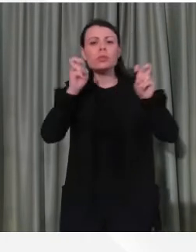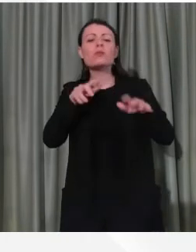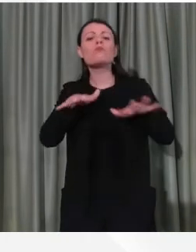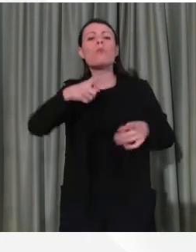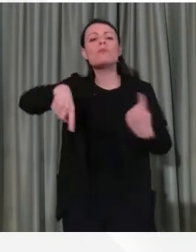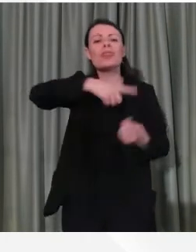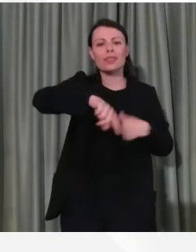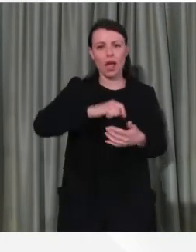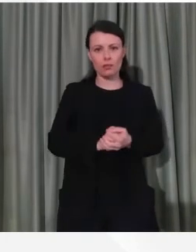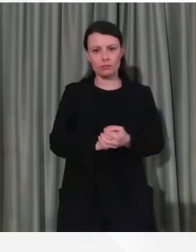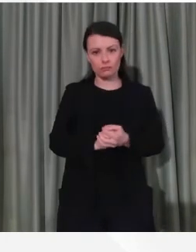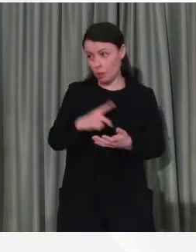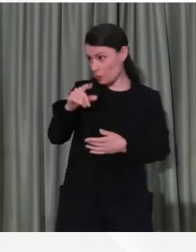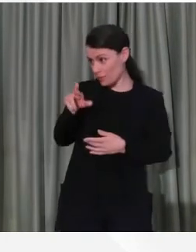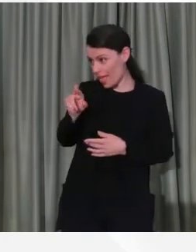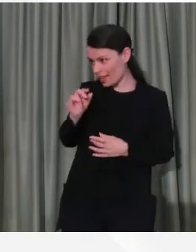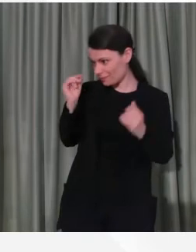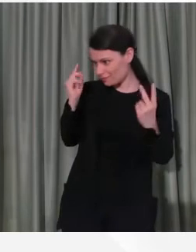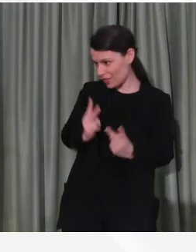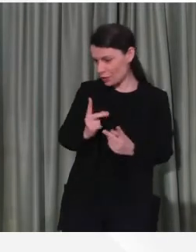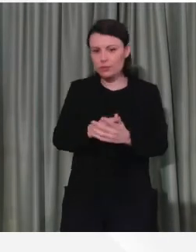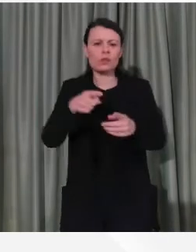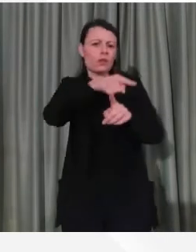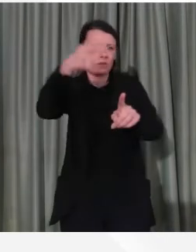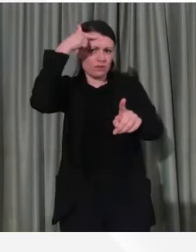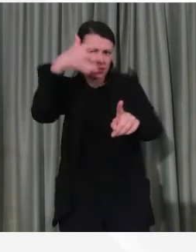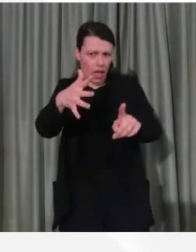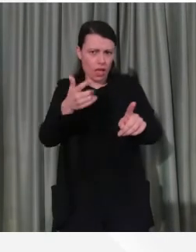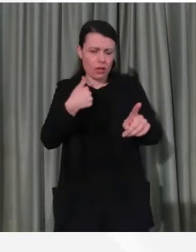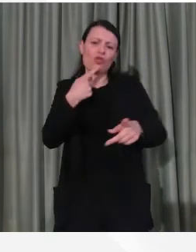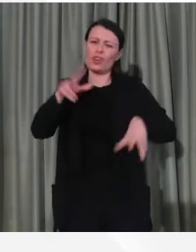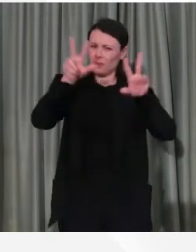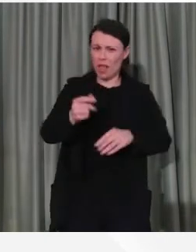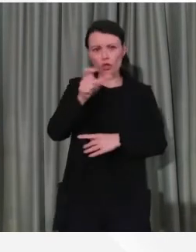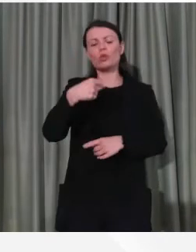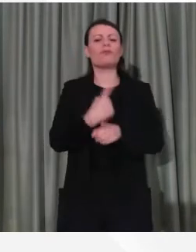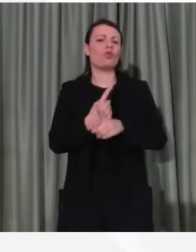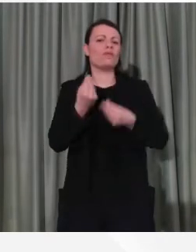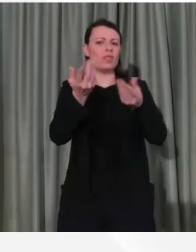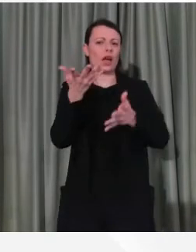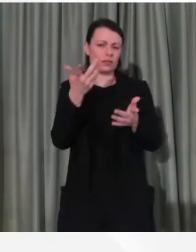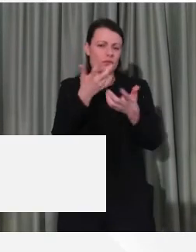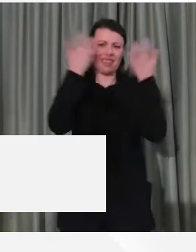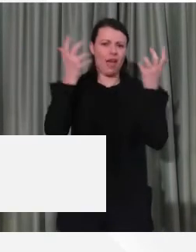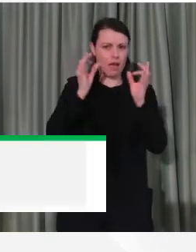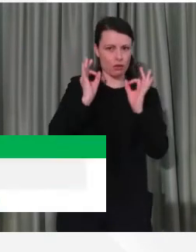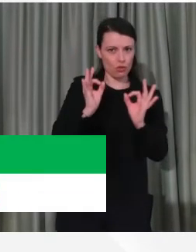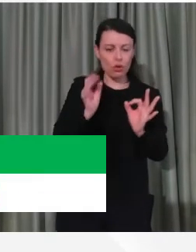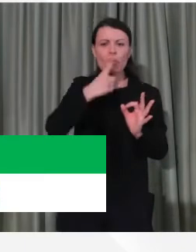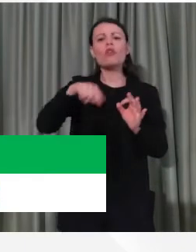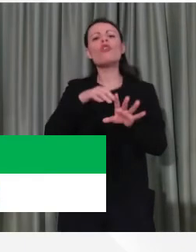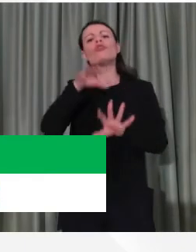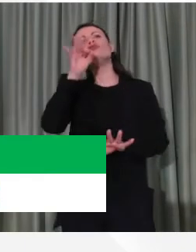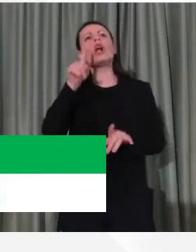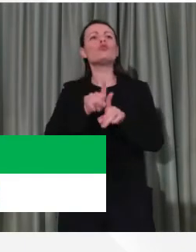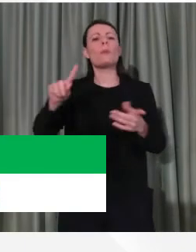come sapete noi lo ripeto perché bisogna essere molto chiari. Abbiamo preso come campione un giorno al di fuori